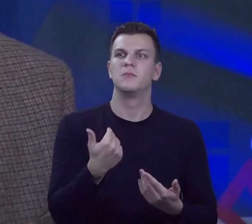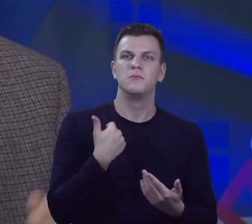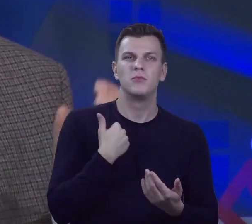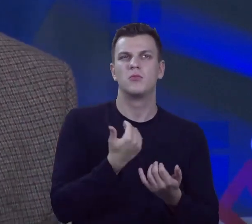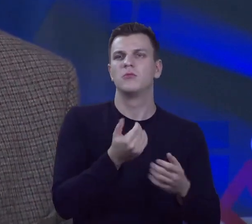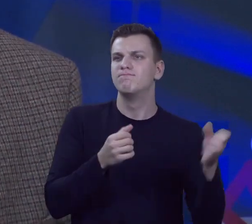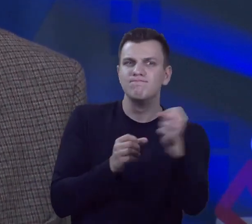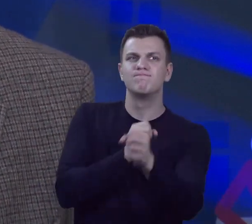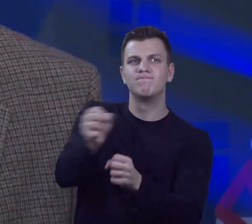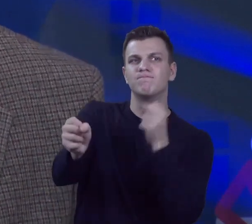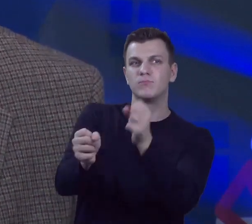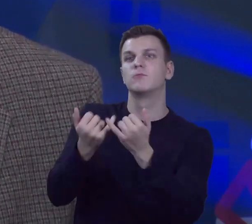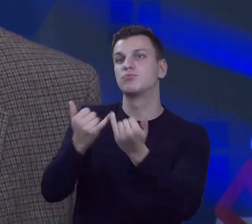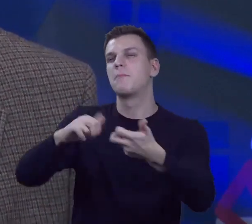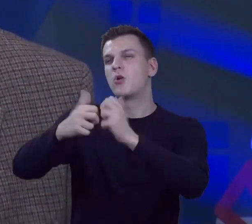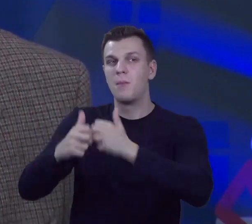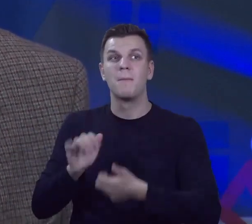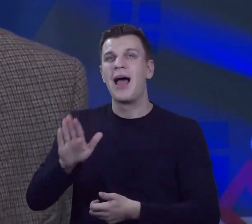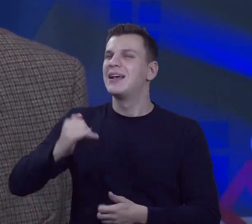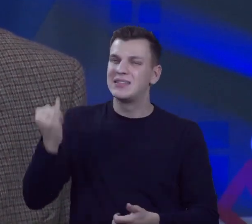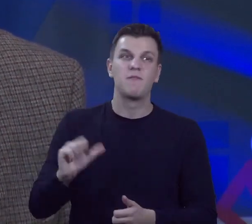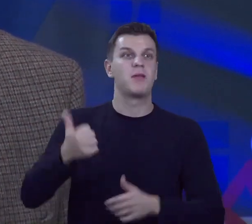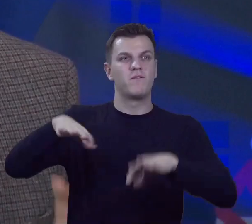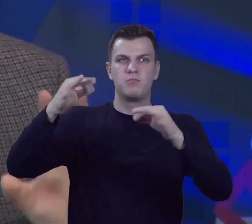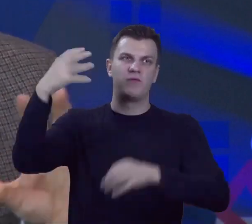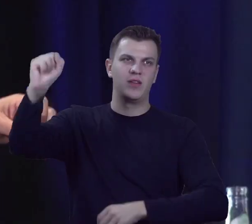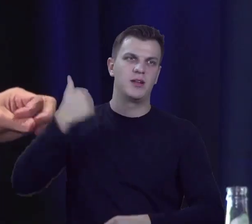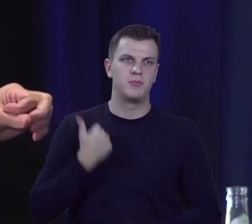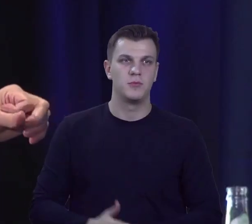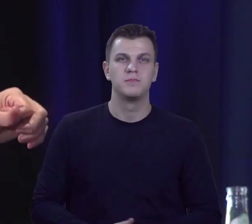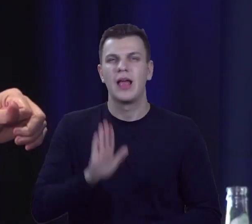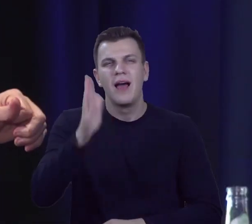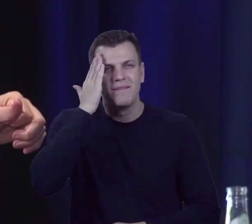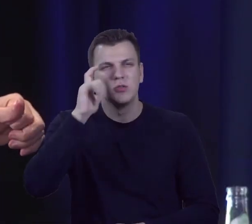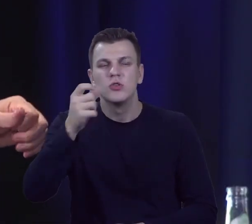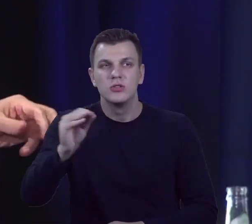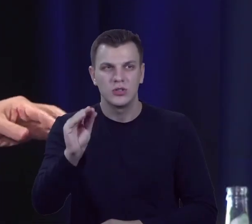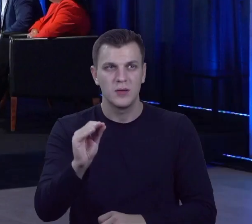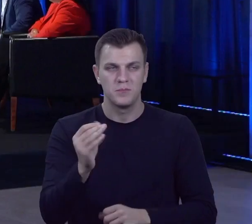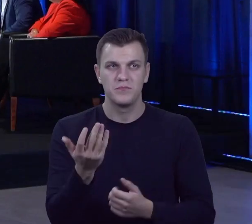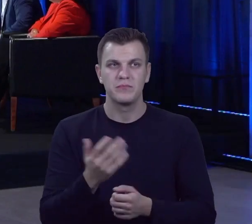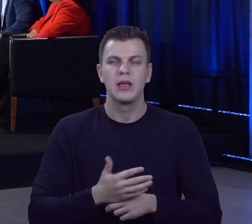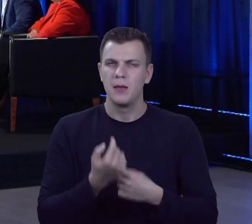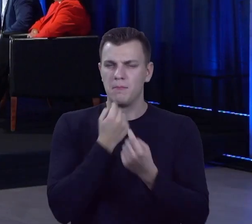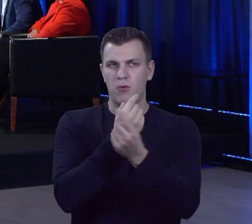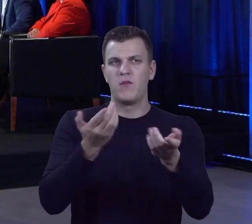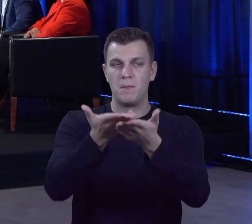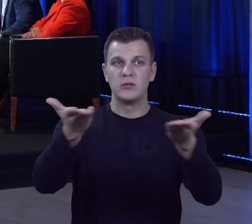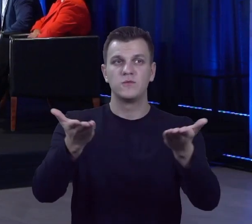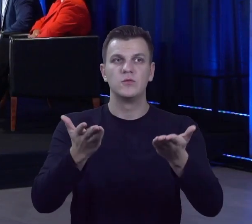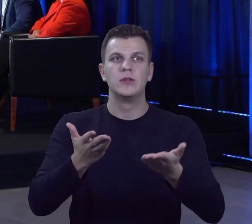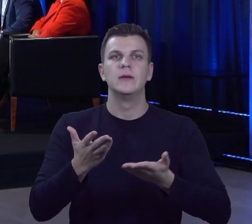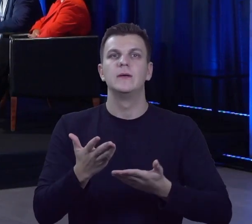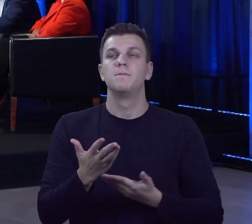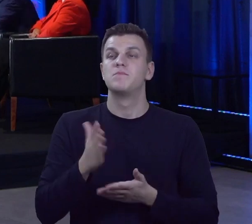różne problemy i zawsze wygrywał w pierwszej turze. Dobrze. Musimy dać... I wiecie państwo, jeszcze tak kończę. I dzisiaj, że tak powiem, gdzie to miasto